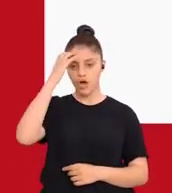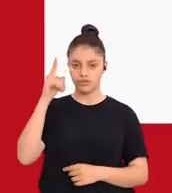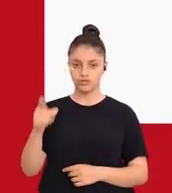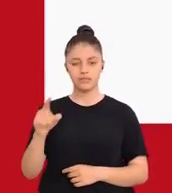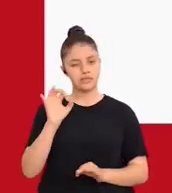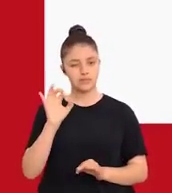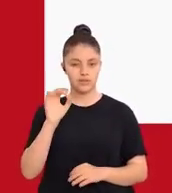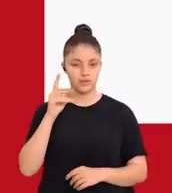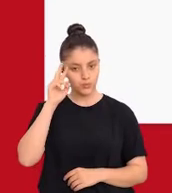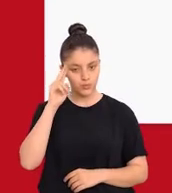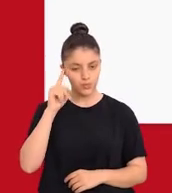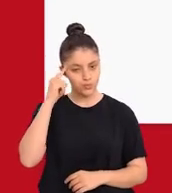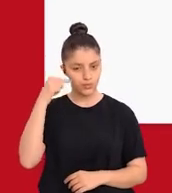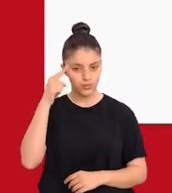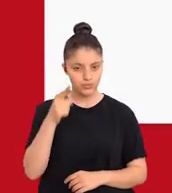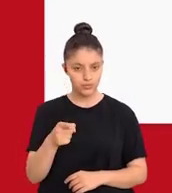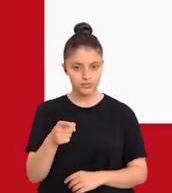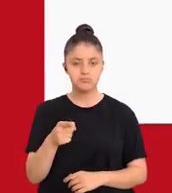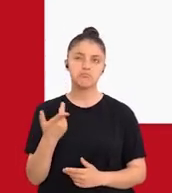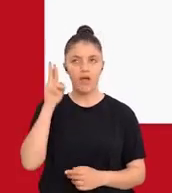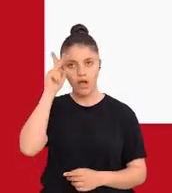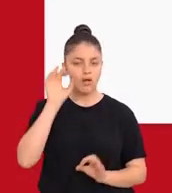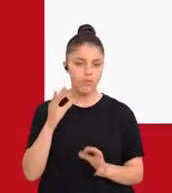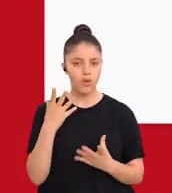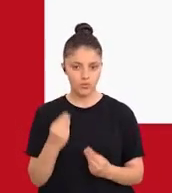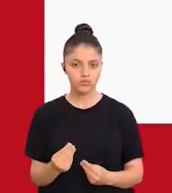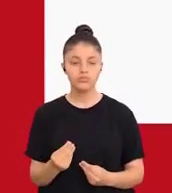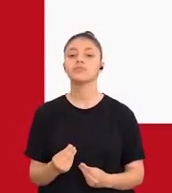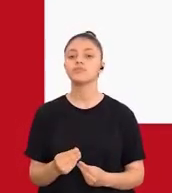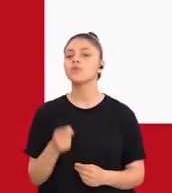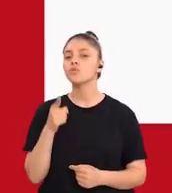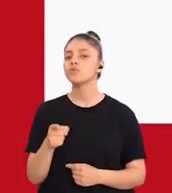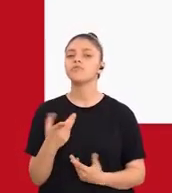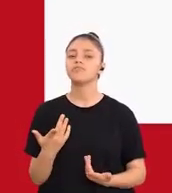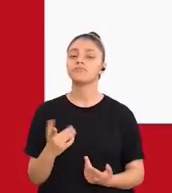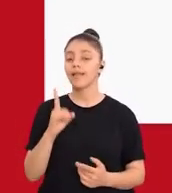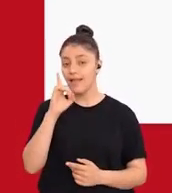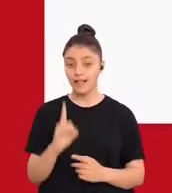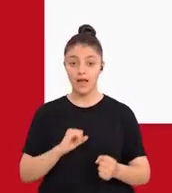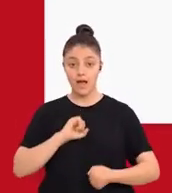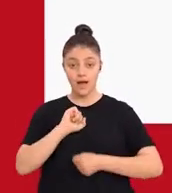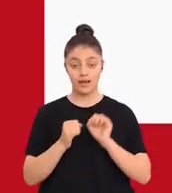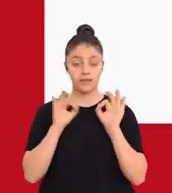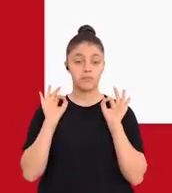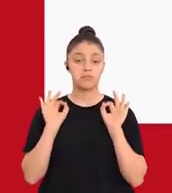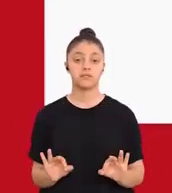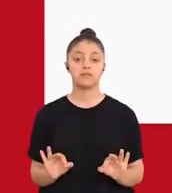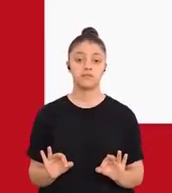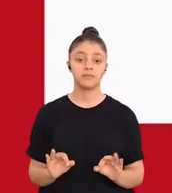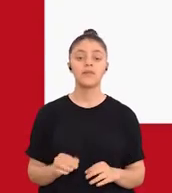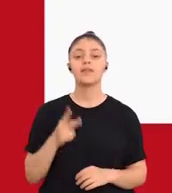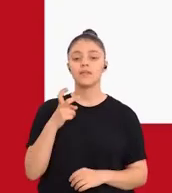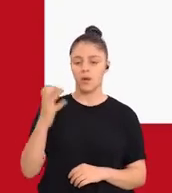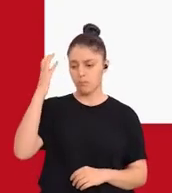düşünebiliriz. Bu sürecin daha önce de bahsettiğim gibi hareket noktasıdır.